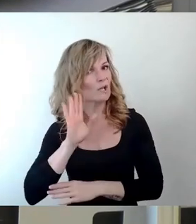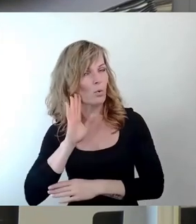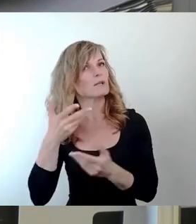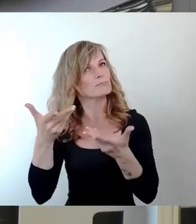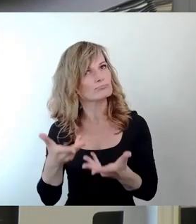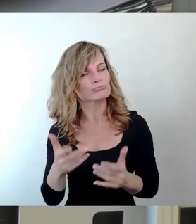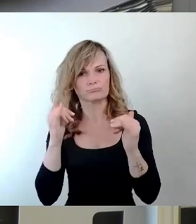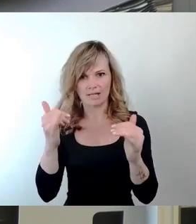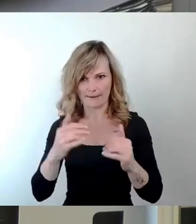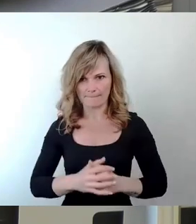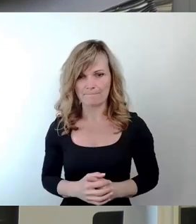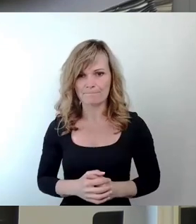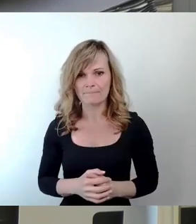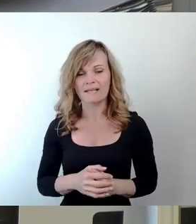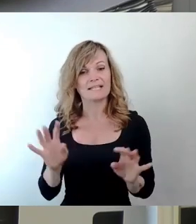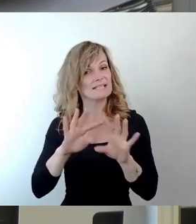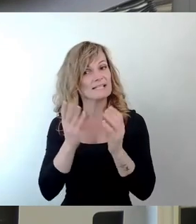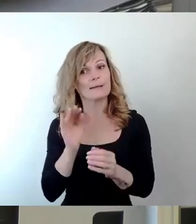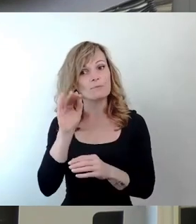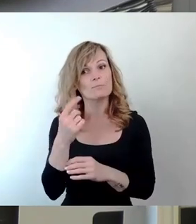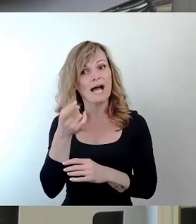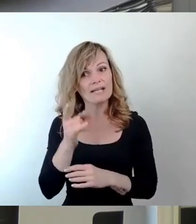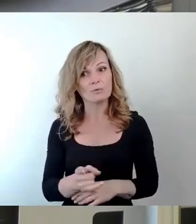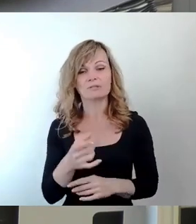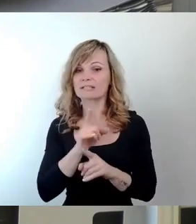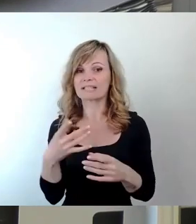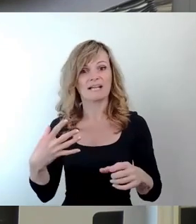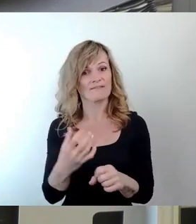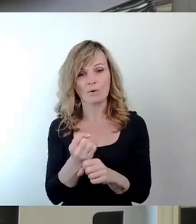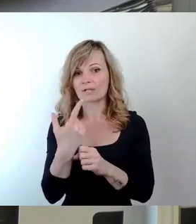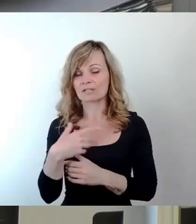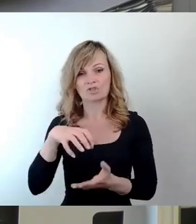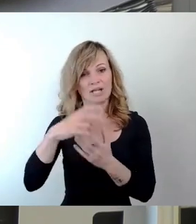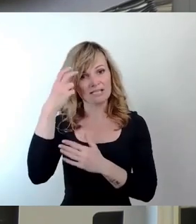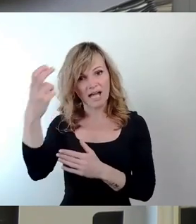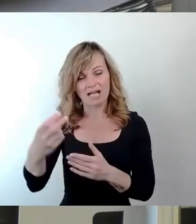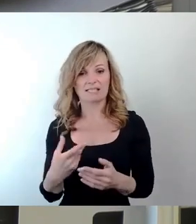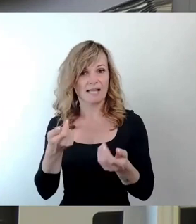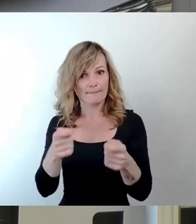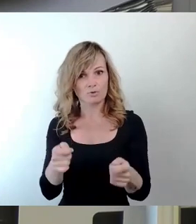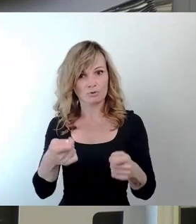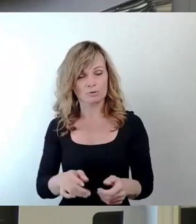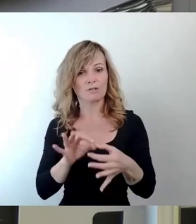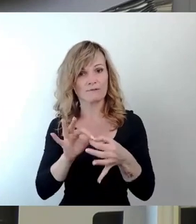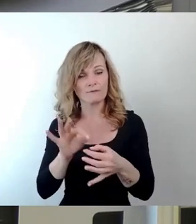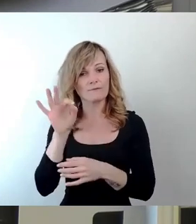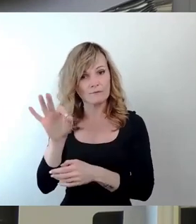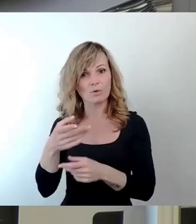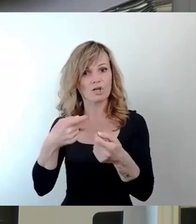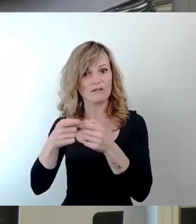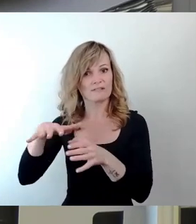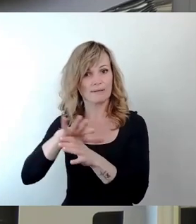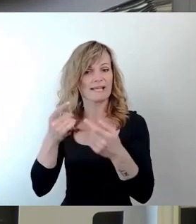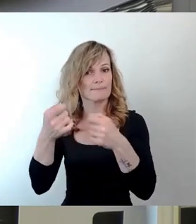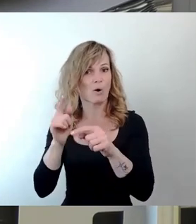haben insgesamt über 100 nicht erfüllte Stadtratsbeschlüsse im Geschäftsbereich Bau und Verkehr. Unter anderem diese